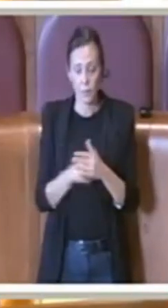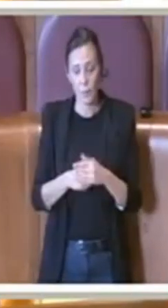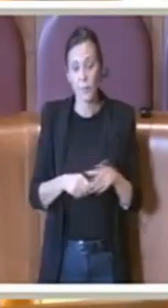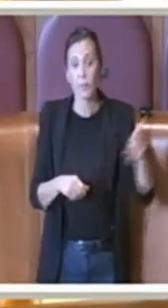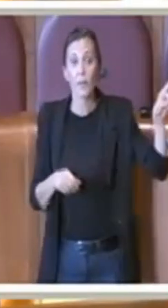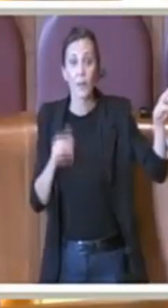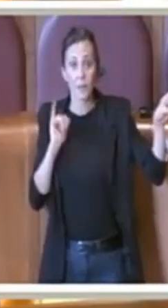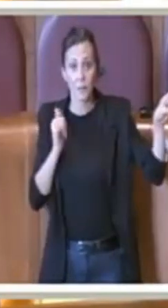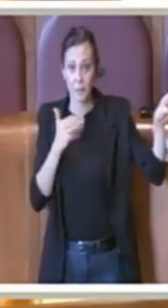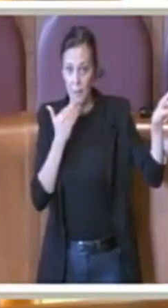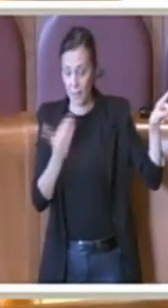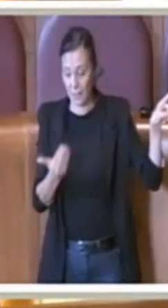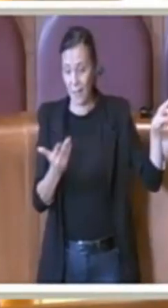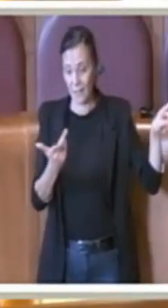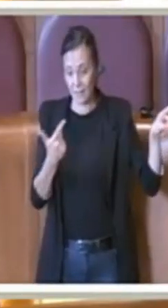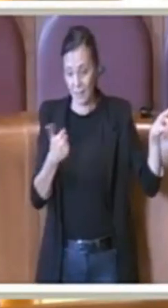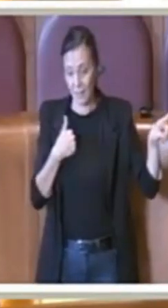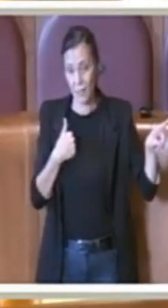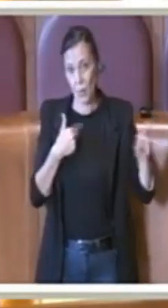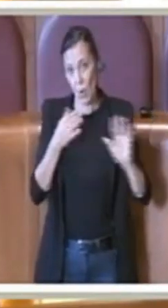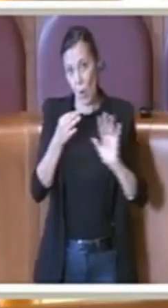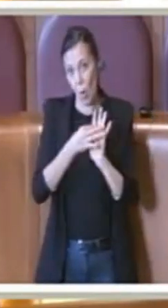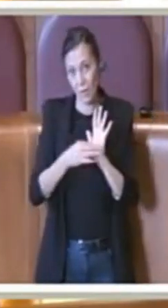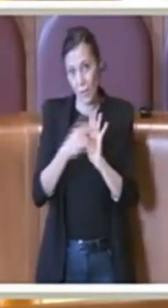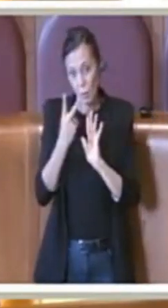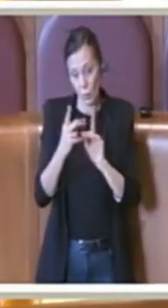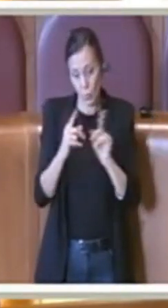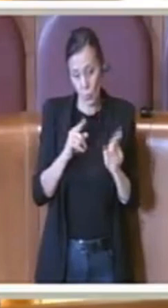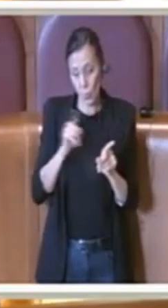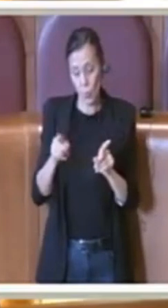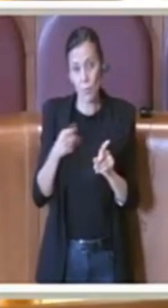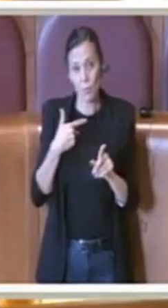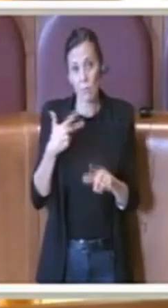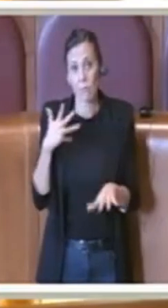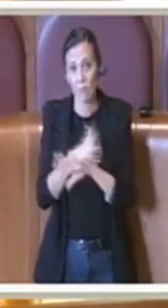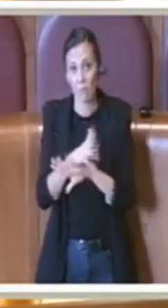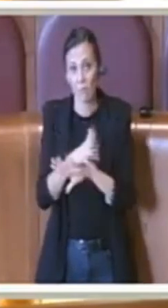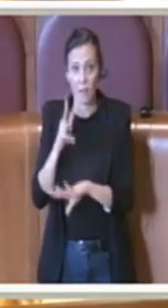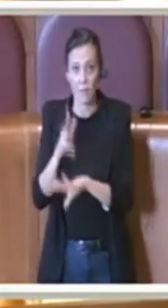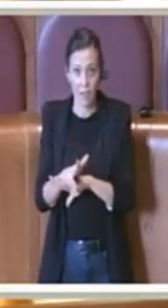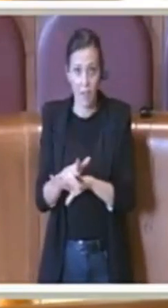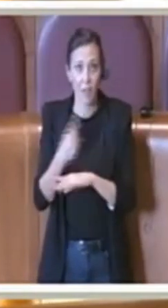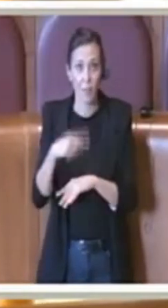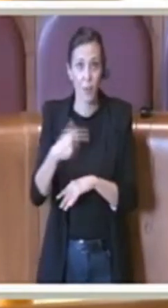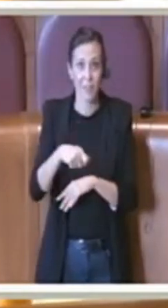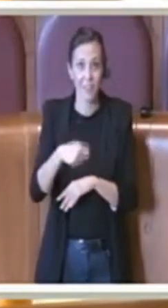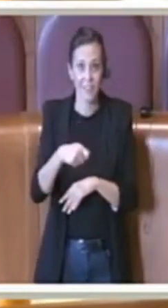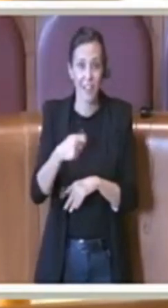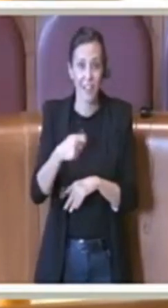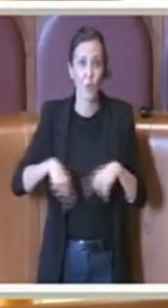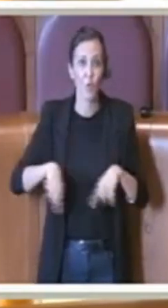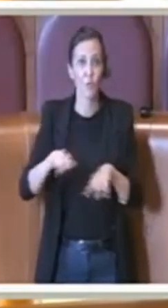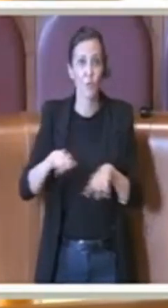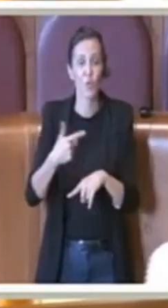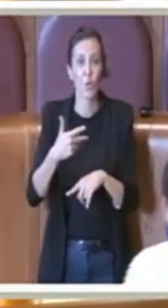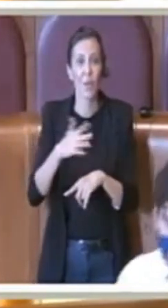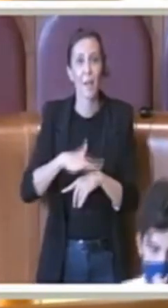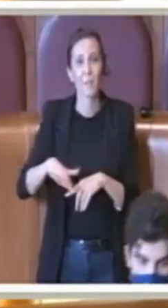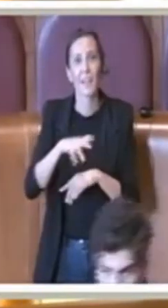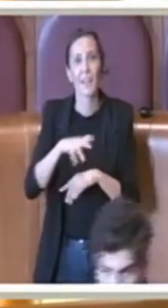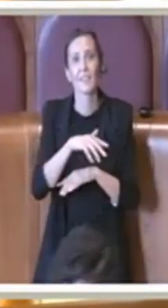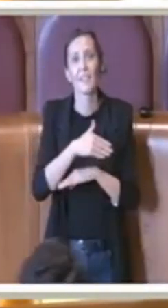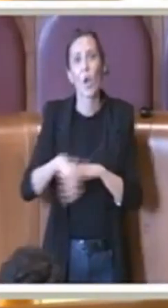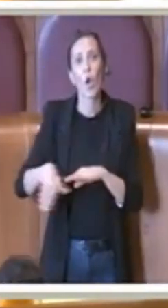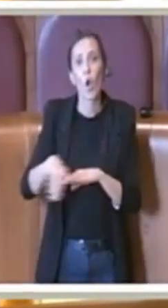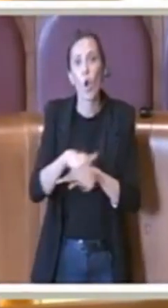Grazie Presidente, intervengo per entrambi gli ordini del giorno, abbiamo qui anche il Presidente della Commissione Ambiente, per quanto riguarda Corso Trieste